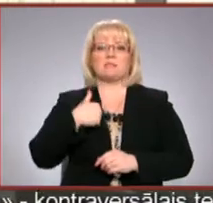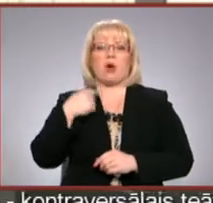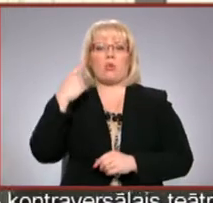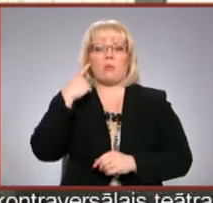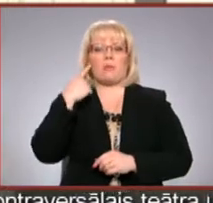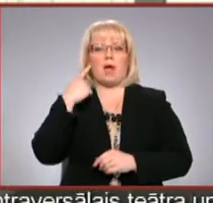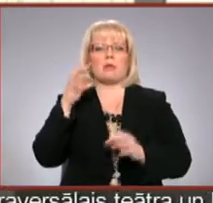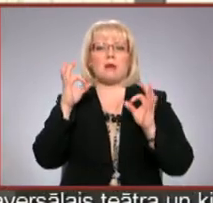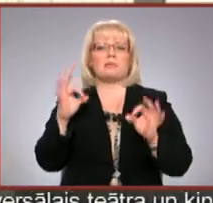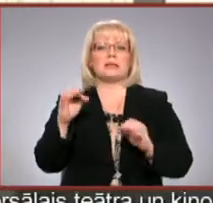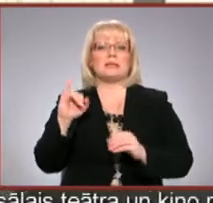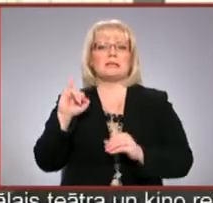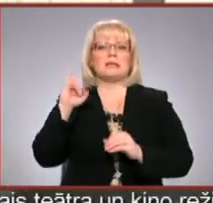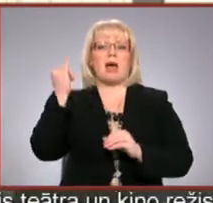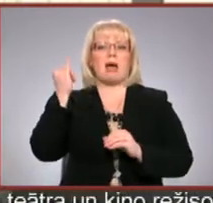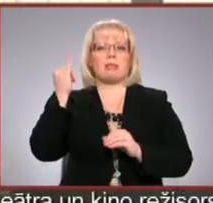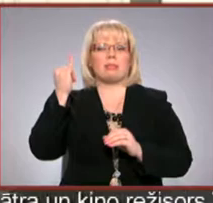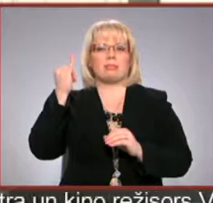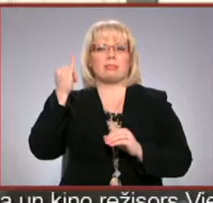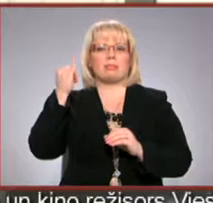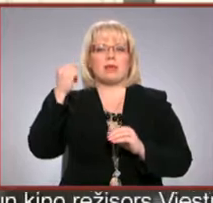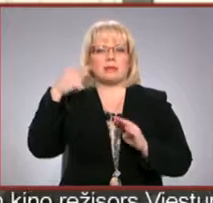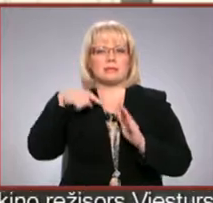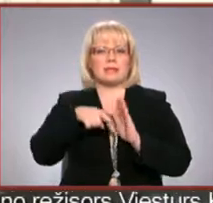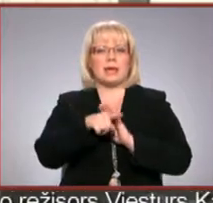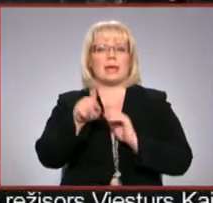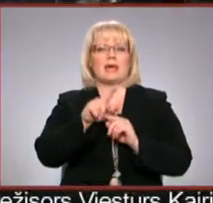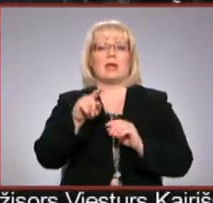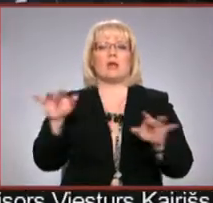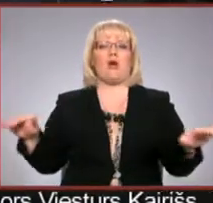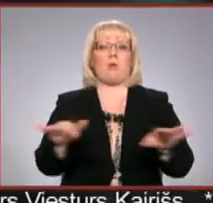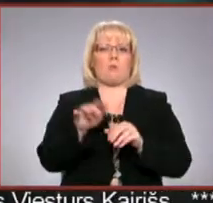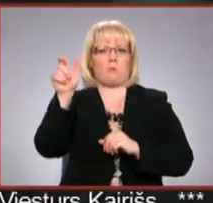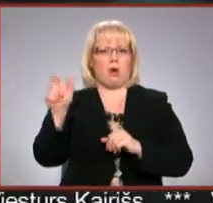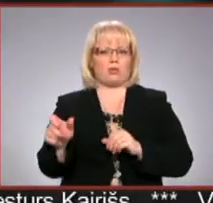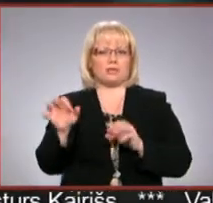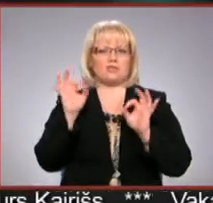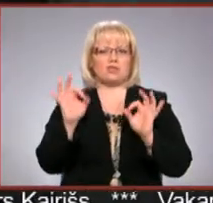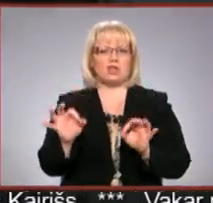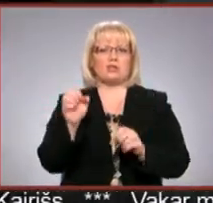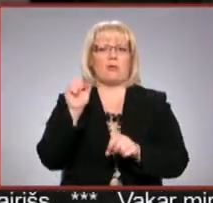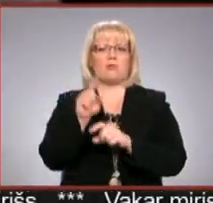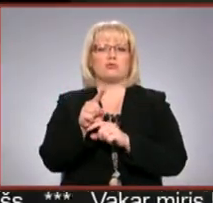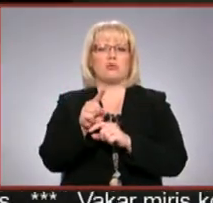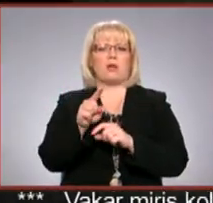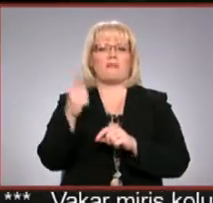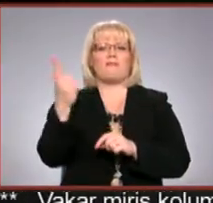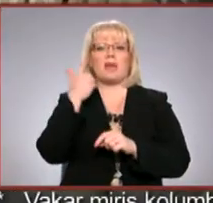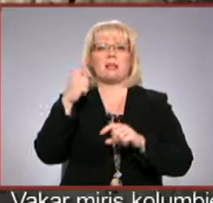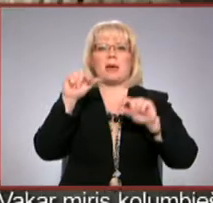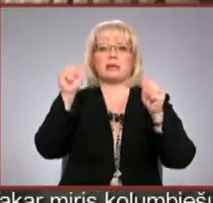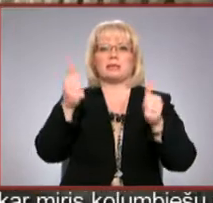absolūtā zelta stīga ir komponists Viljams Goldšmits. Viņš tiešām uzdod visai filmai stilu,